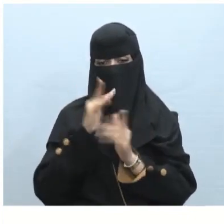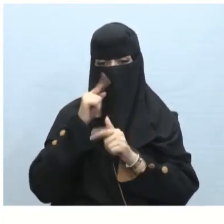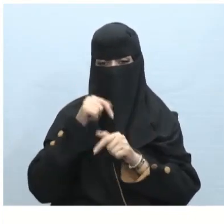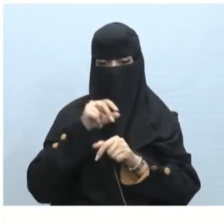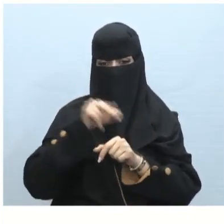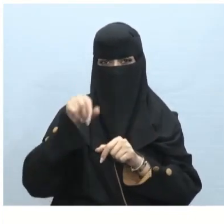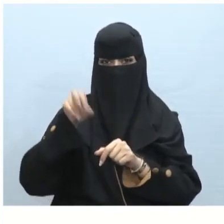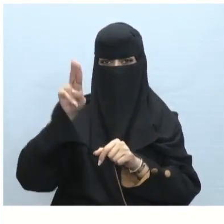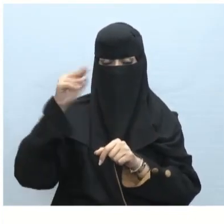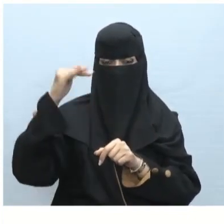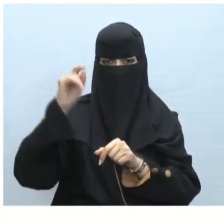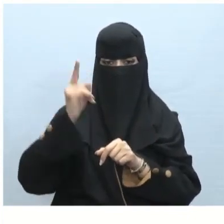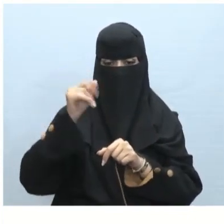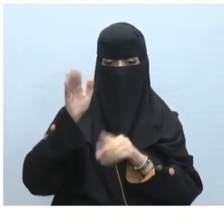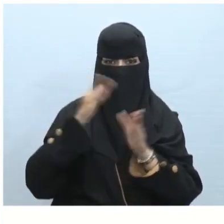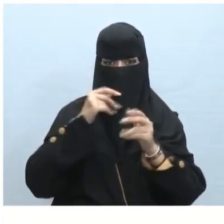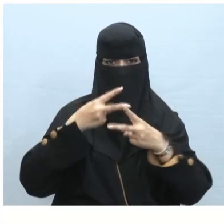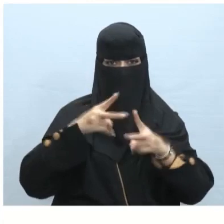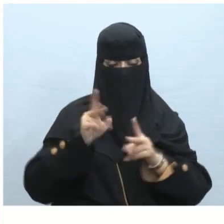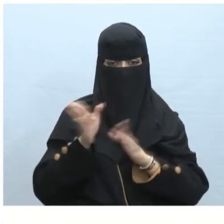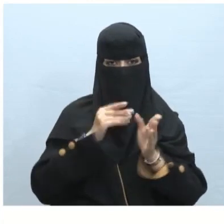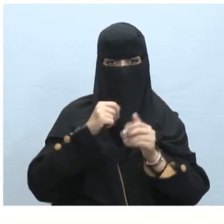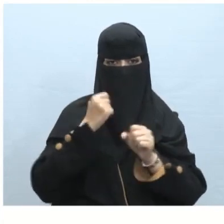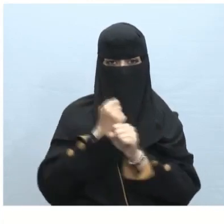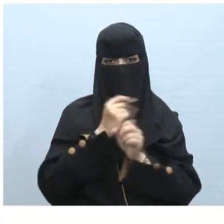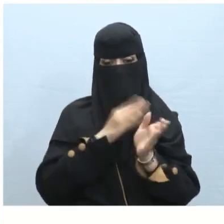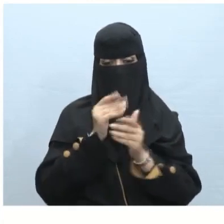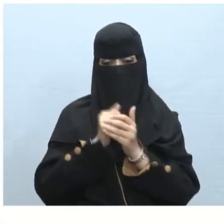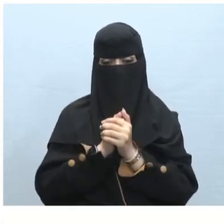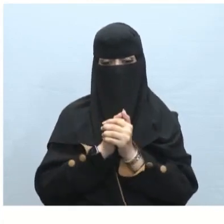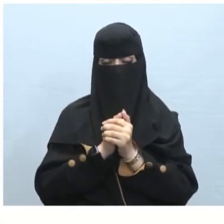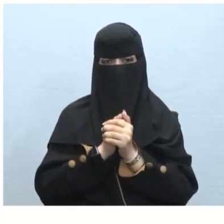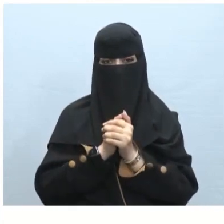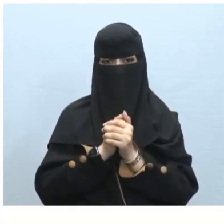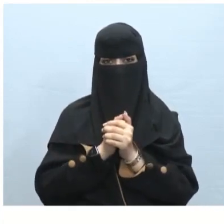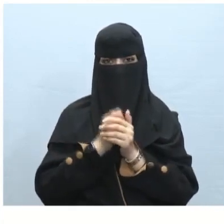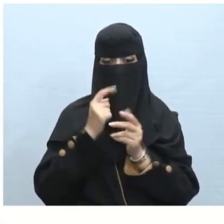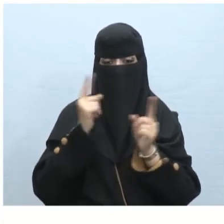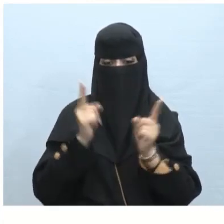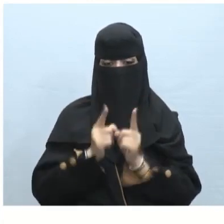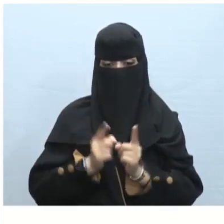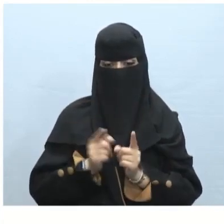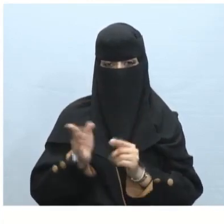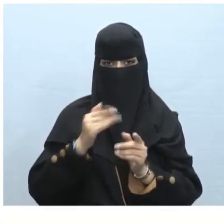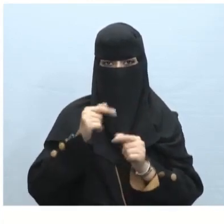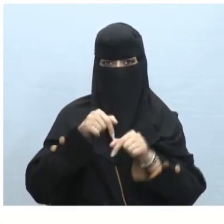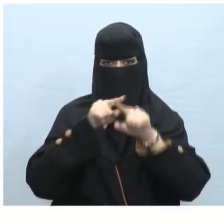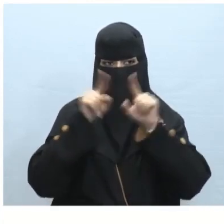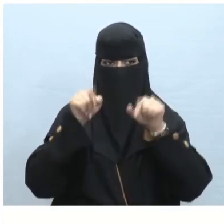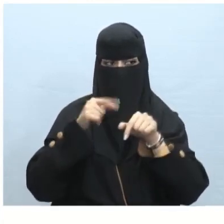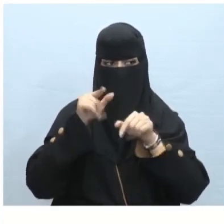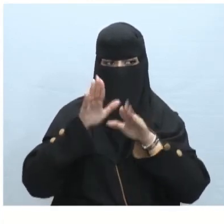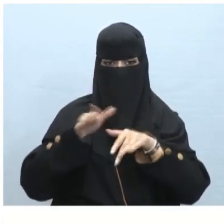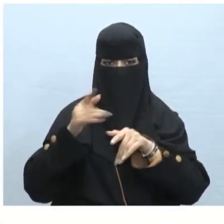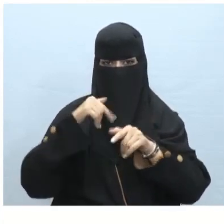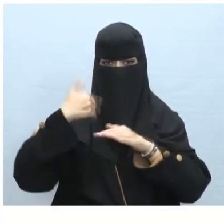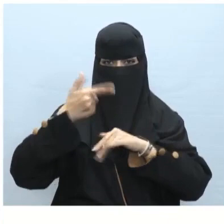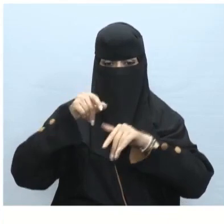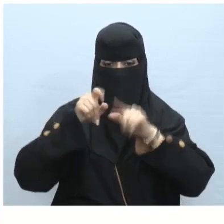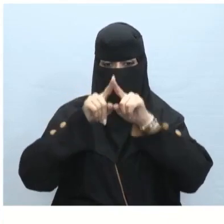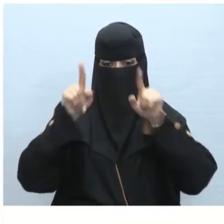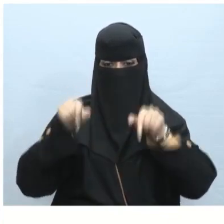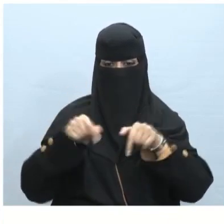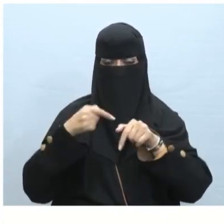تحرير رسم SmartArt بعد فتح العرض التقديمي وتحديد SmartArt الموجودة على الشريحة